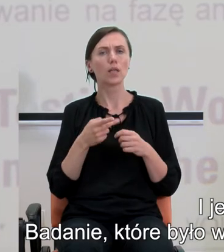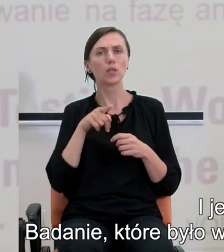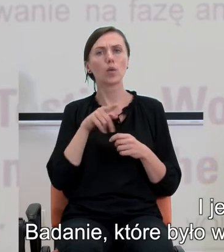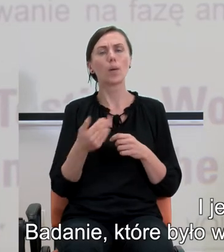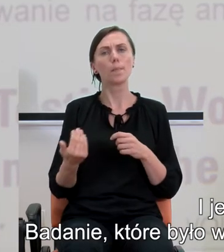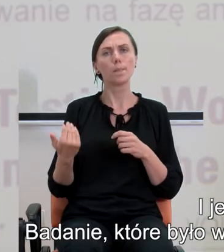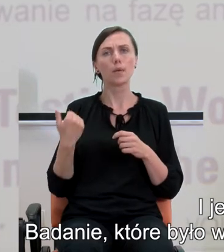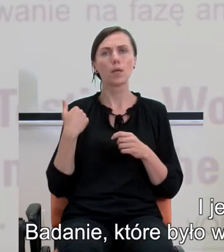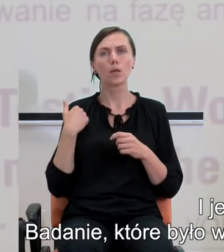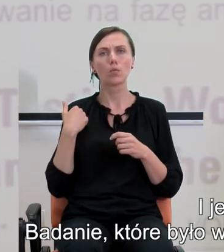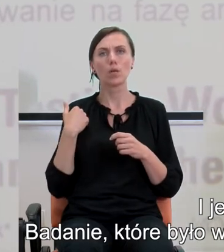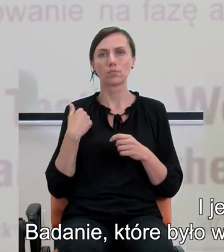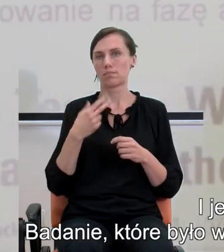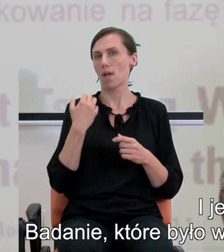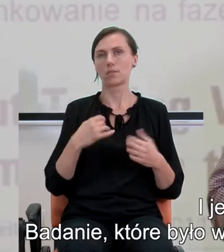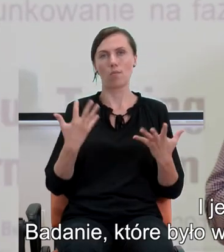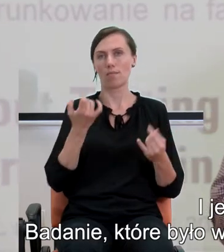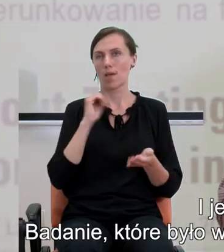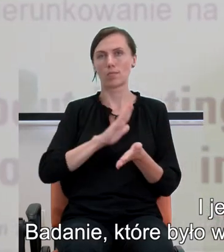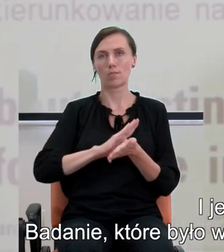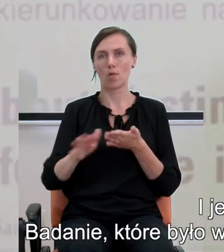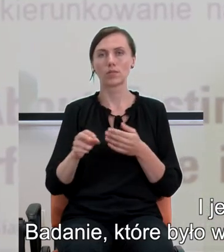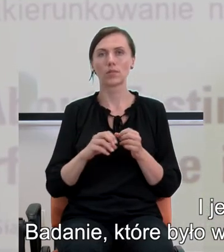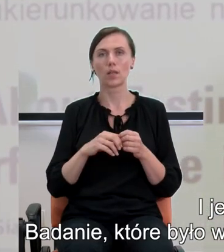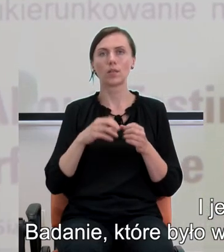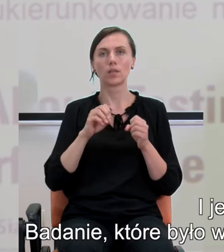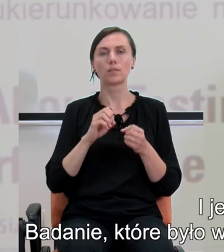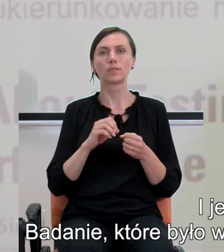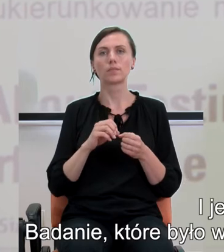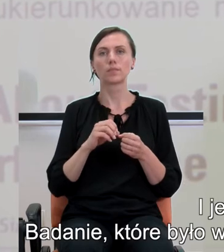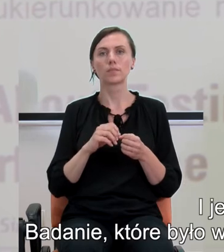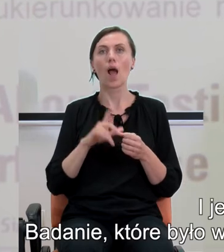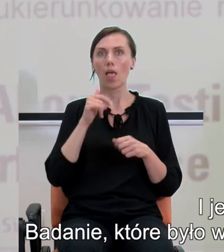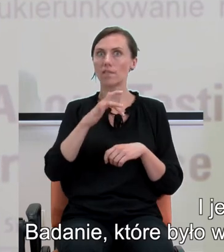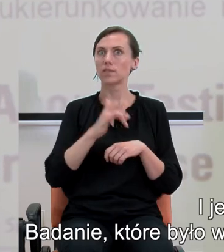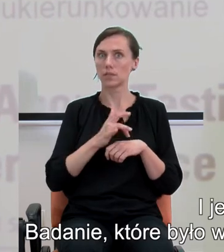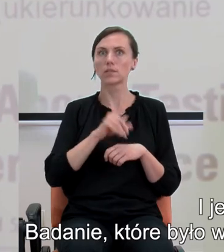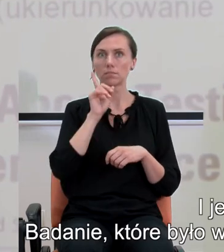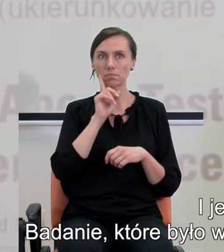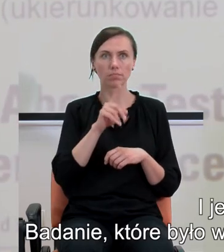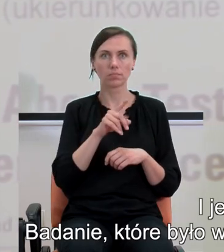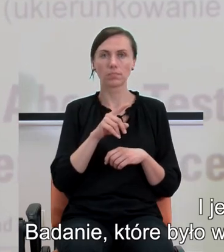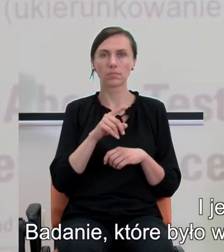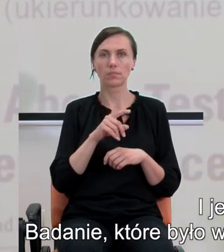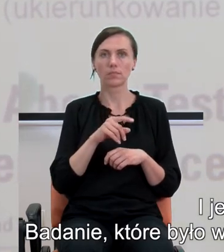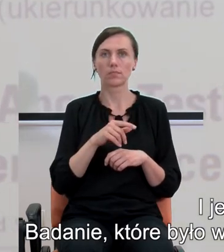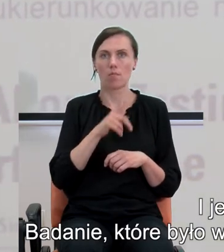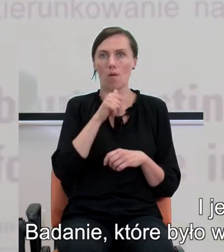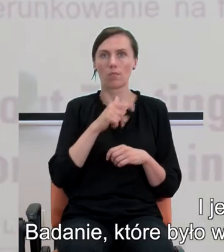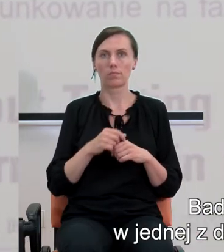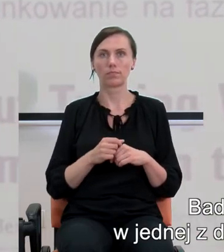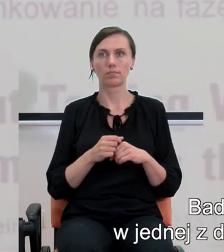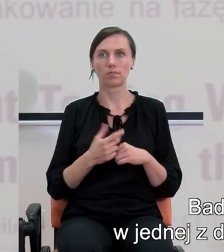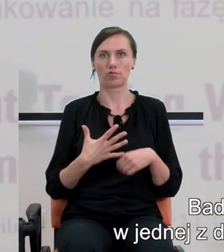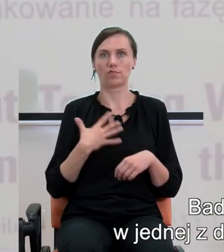wręcz banalne, opublikowane wręcz banalne, ale jego wyniki po prostu są oszałamiające.